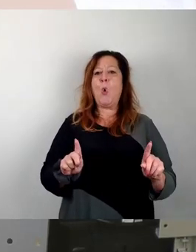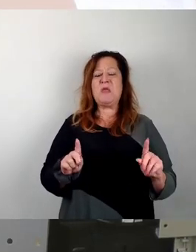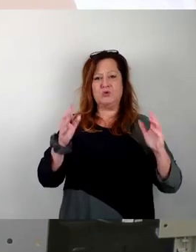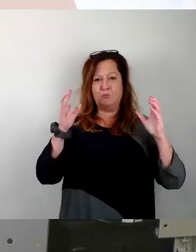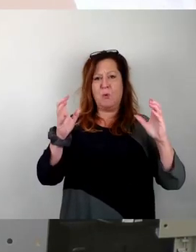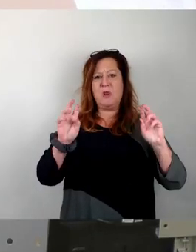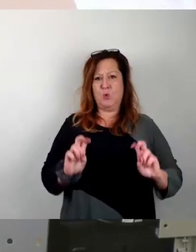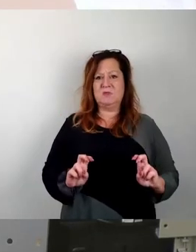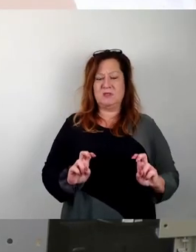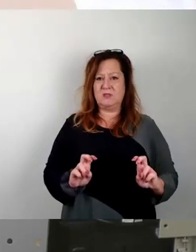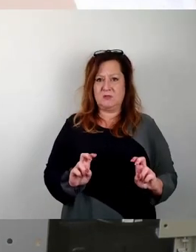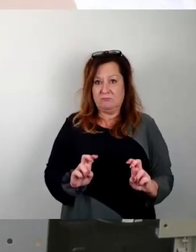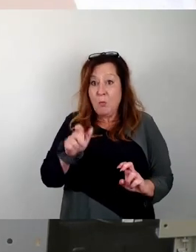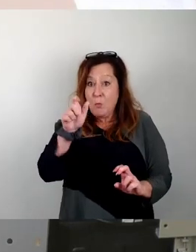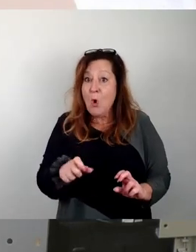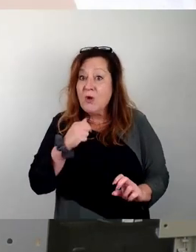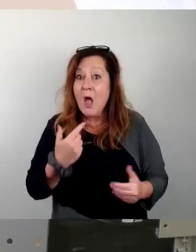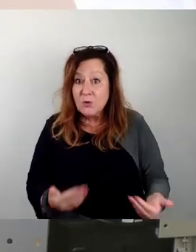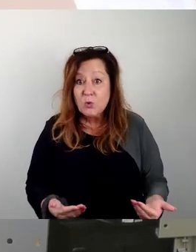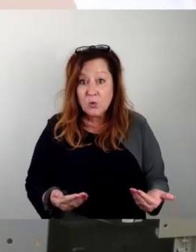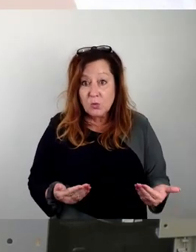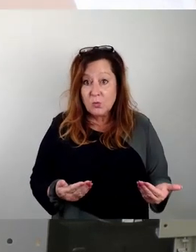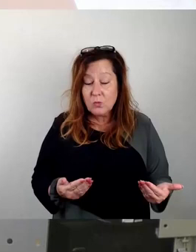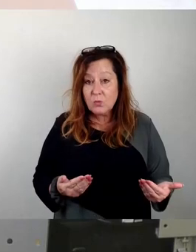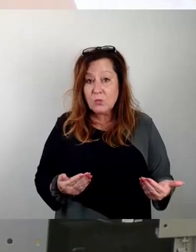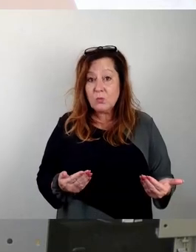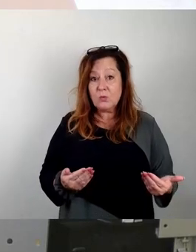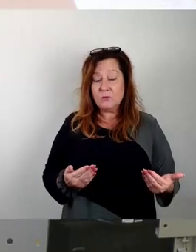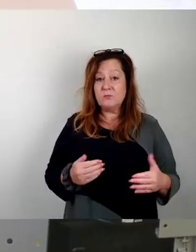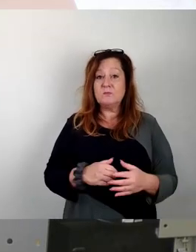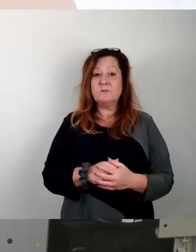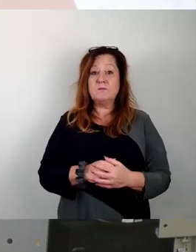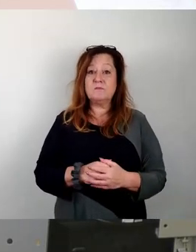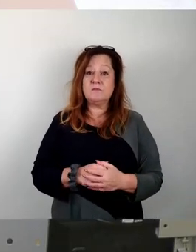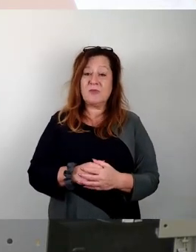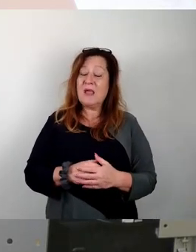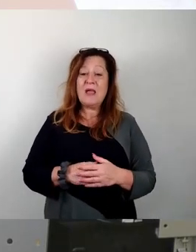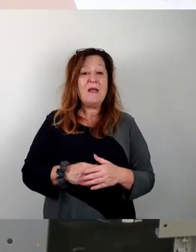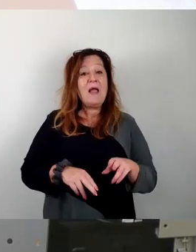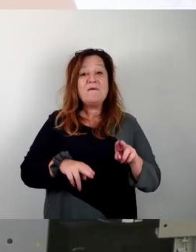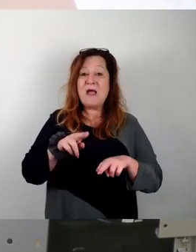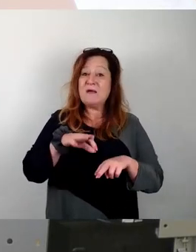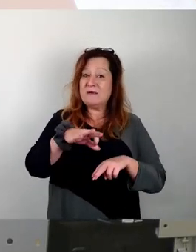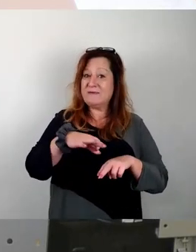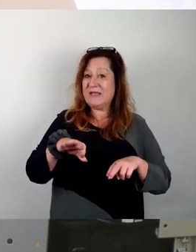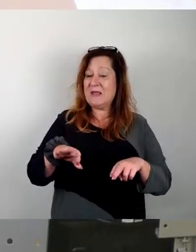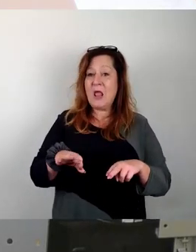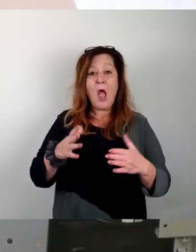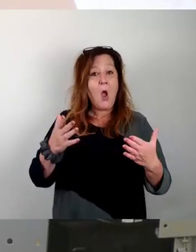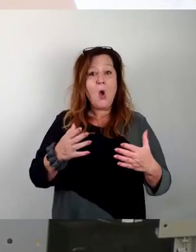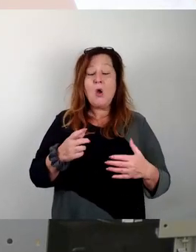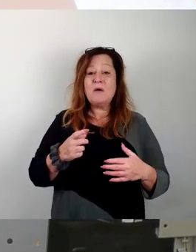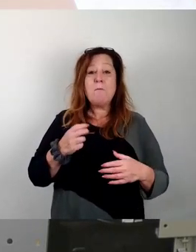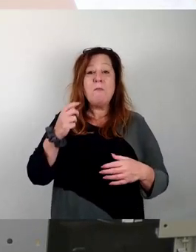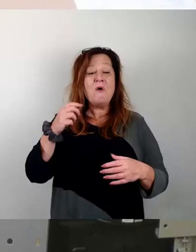Das ist O-Ton. Also ich biete ihm das mal so dar. Vereinzelt verbieten in Sorge geratene Väter